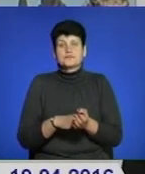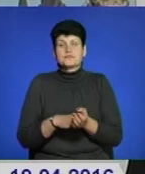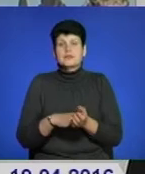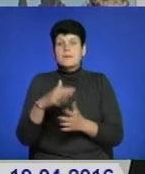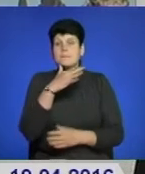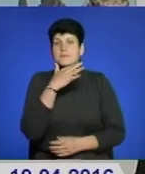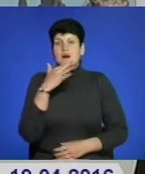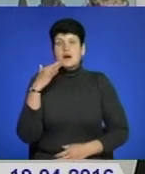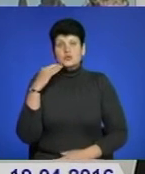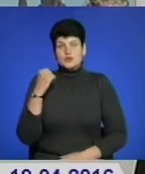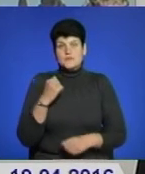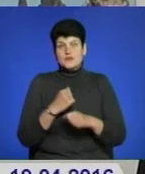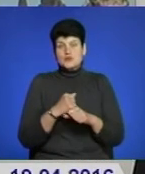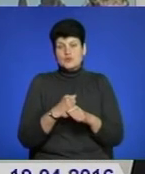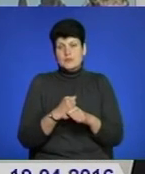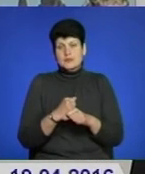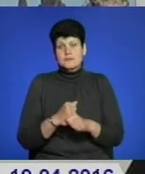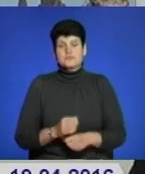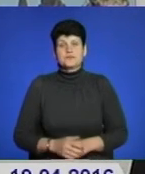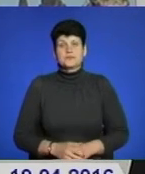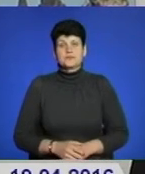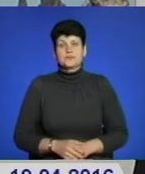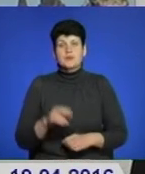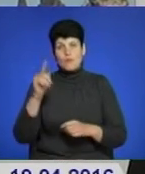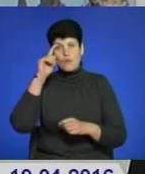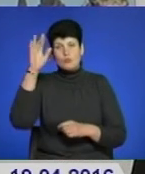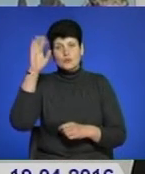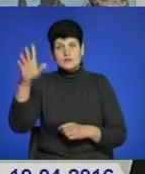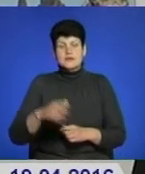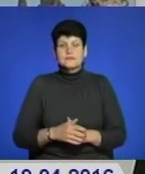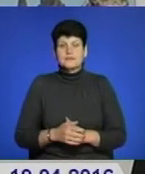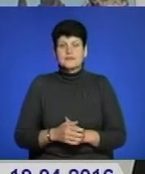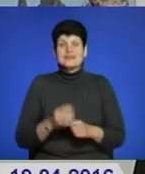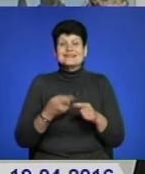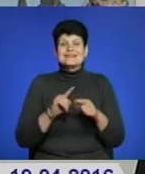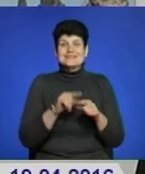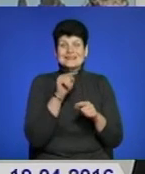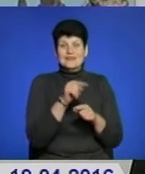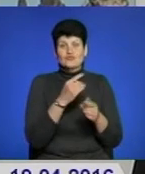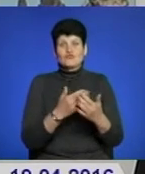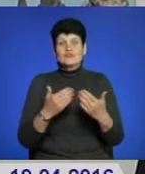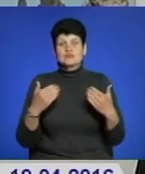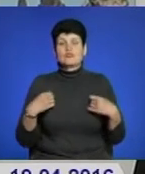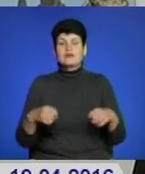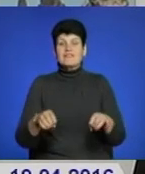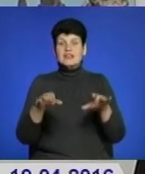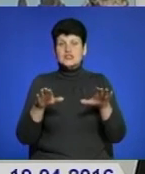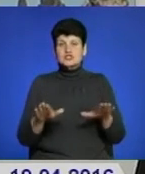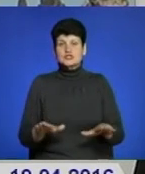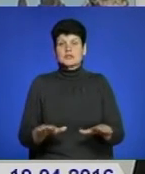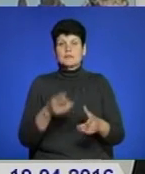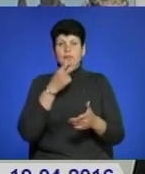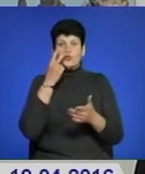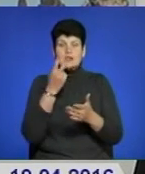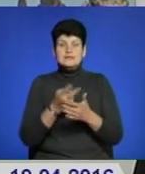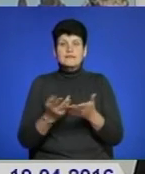Багато зробили по популяризації. І от, власне, цією виставкою ми рішили показати,